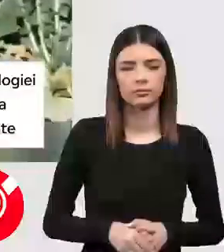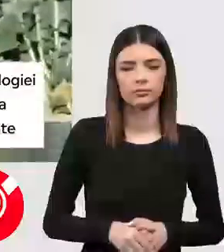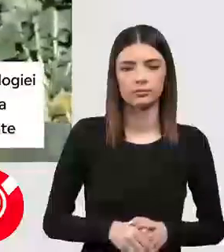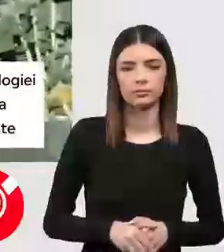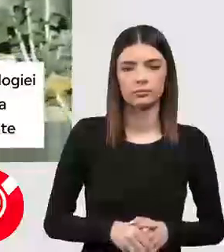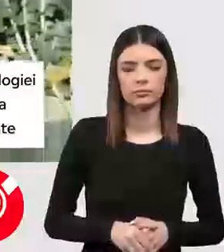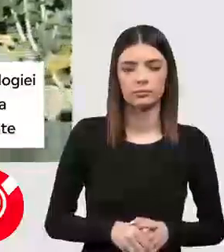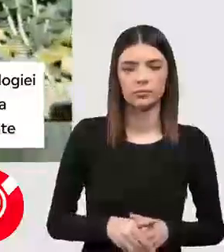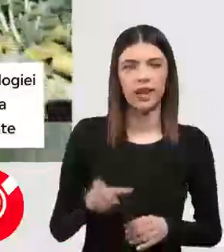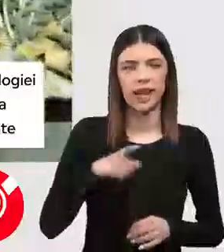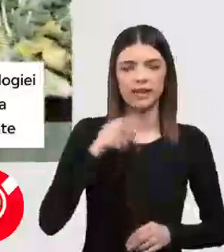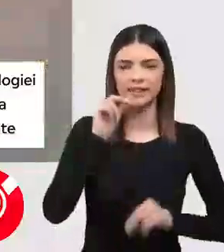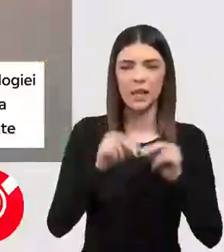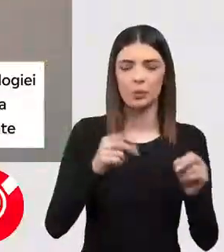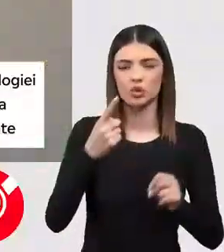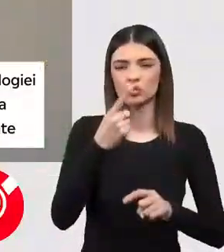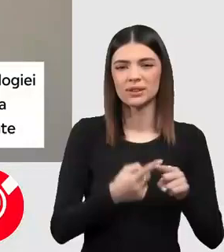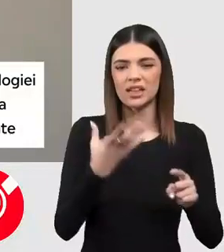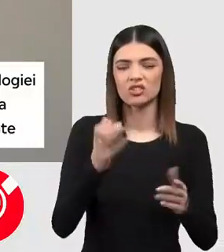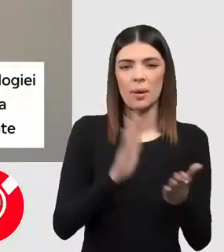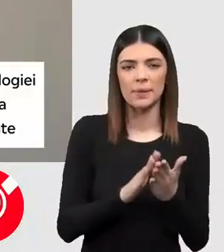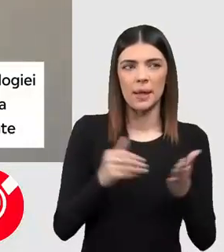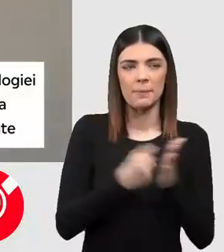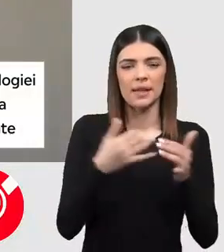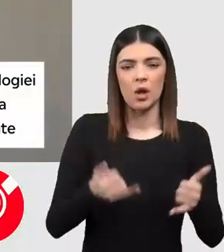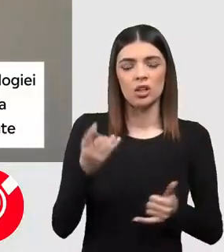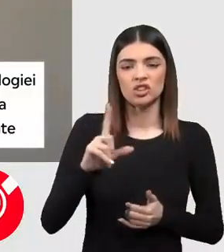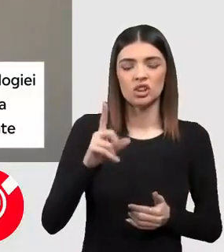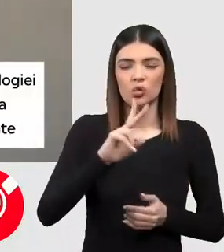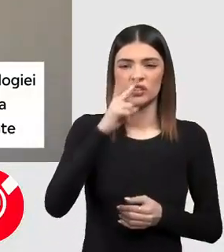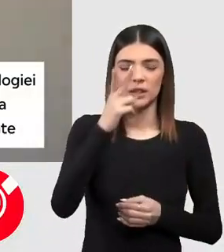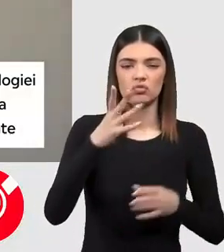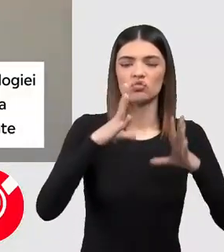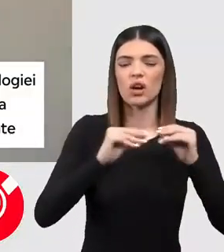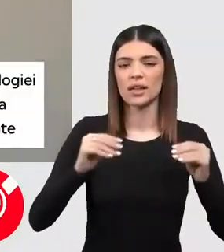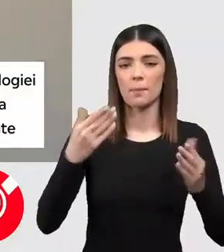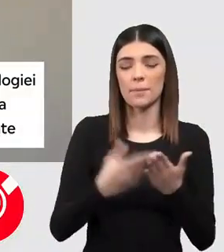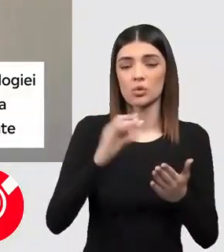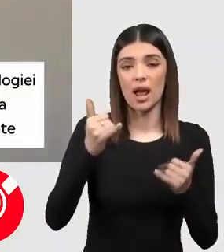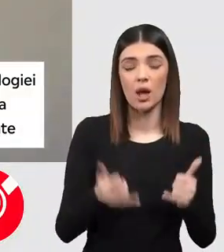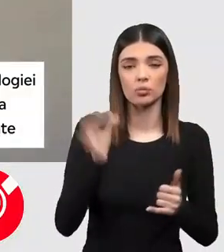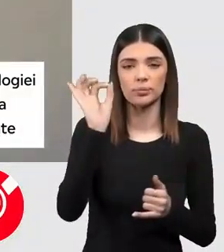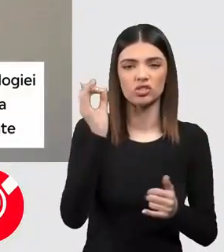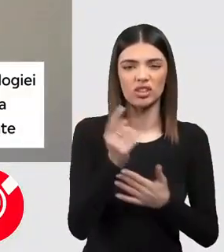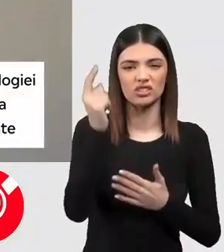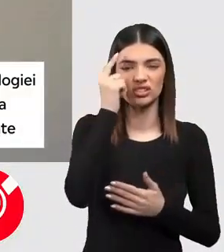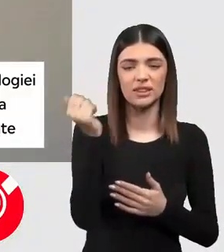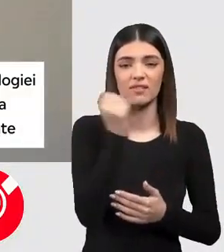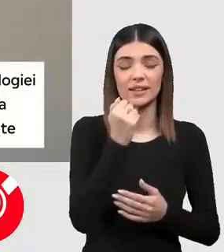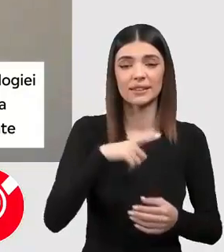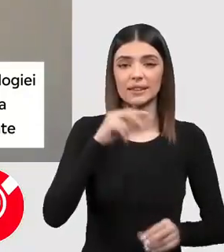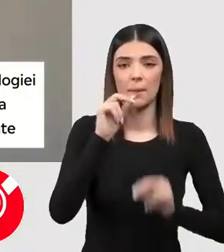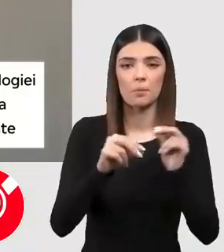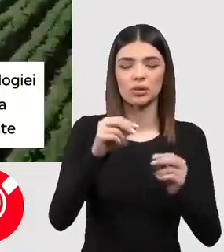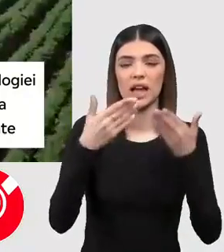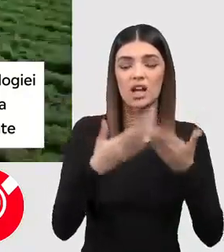Sunt utilizate doar o parte din ele și mai ales nu pe scară foarte largă, pentru că aceste tipuri de tehnologii se află, pe de o parte se